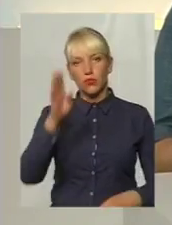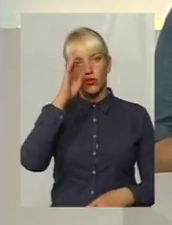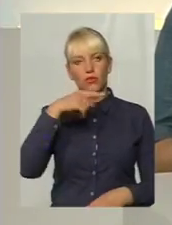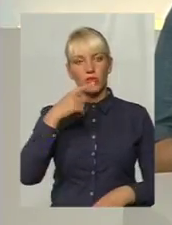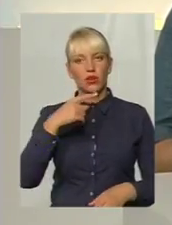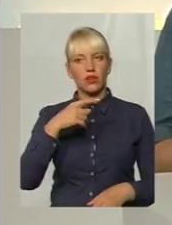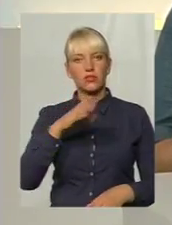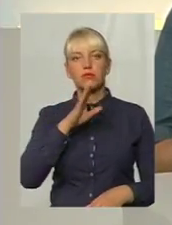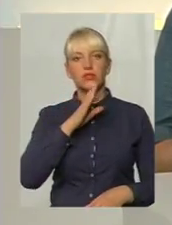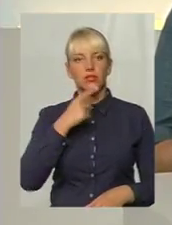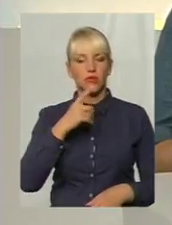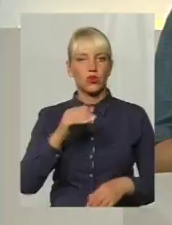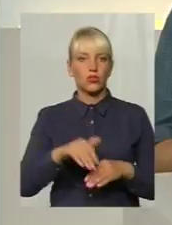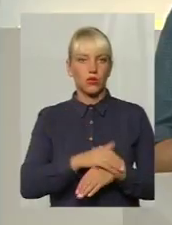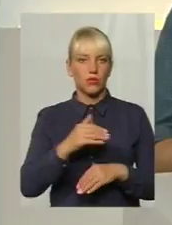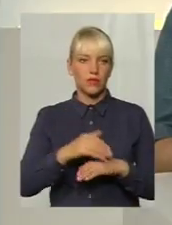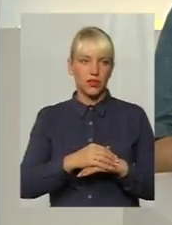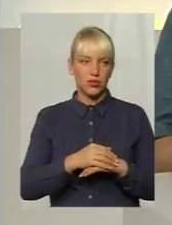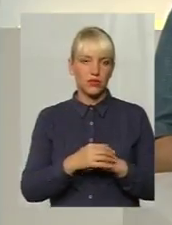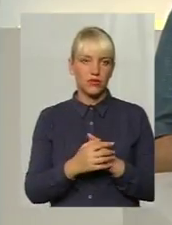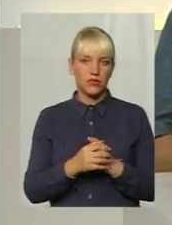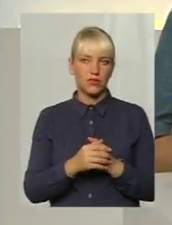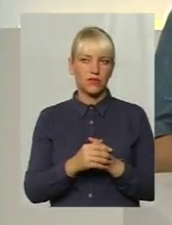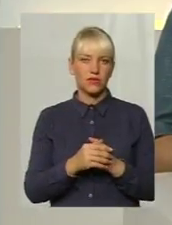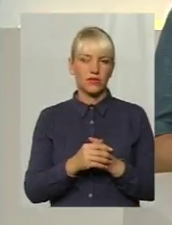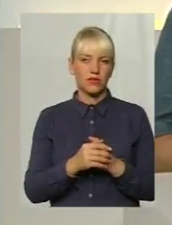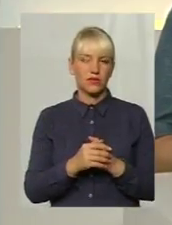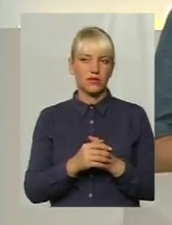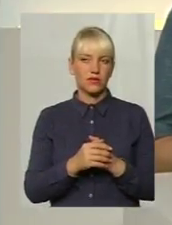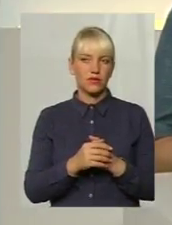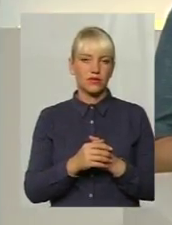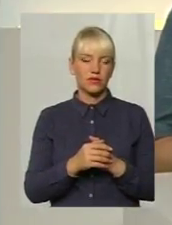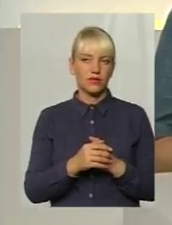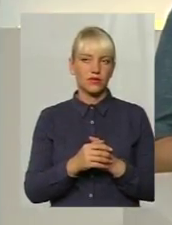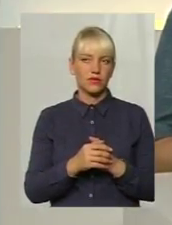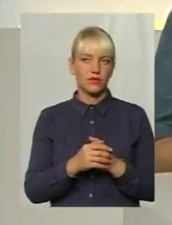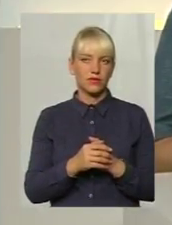Доброго вечора. Доброго вечора. Відійдіть, будь ласка, від телевізора, або вас погано чути.